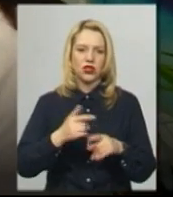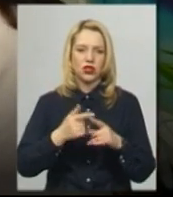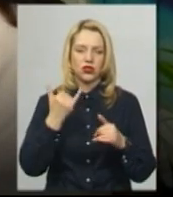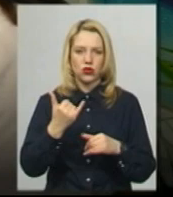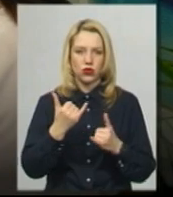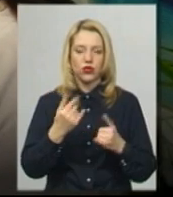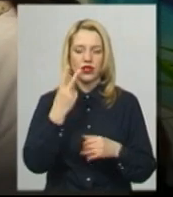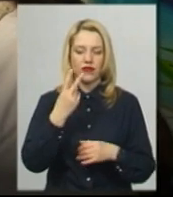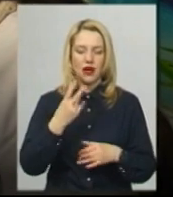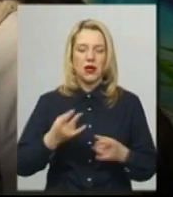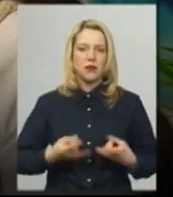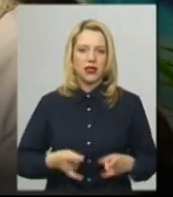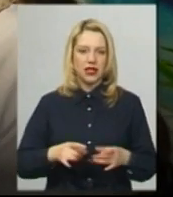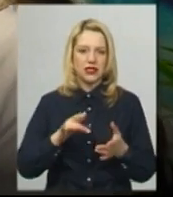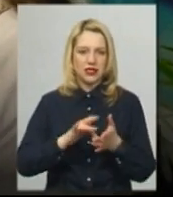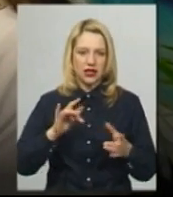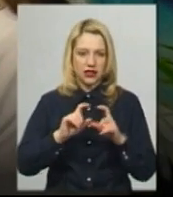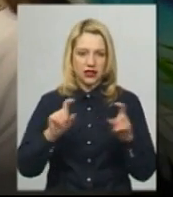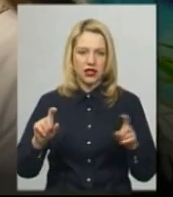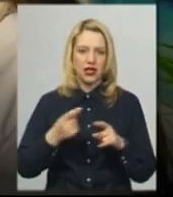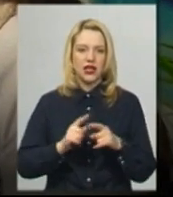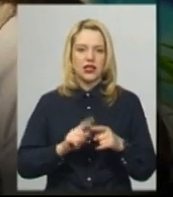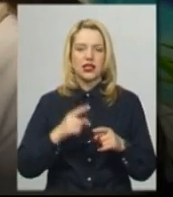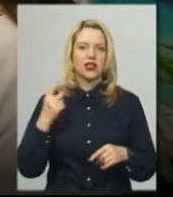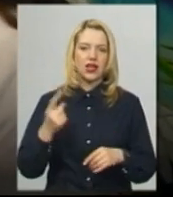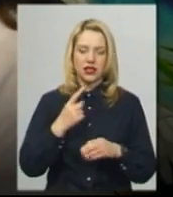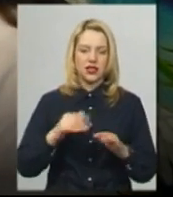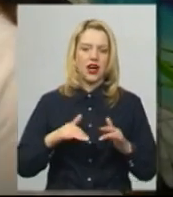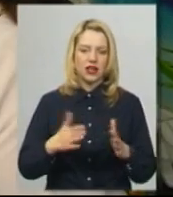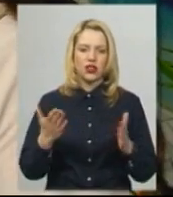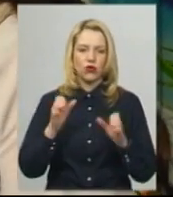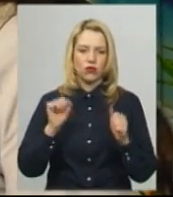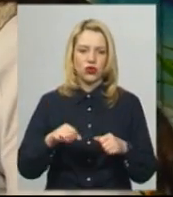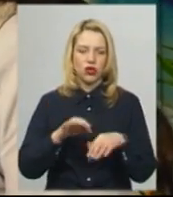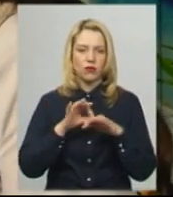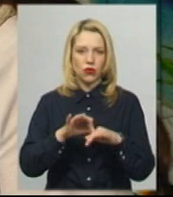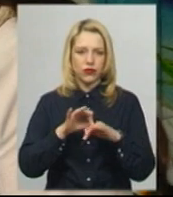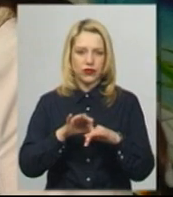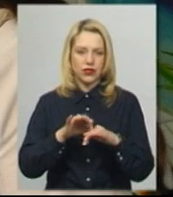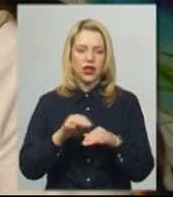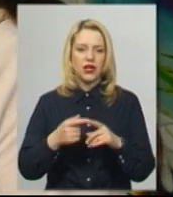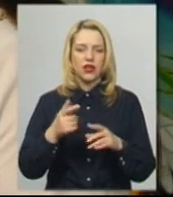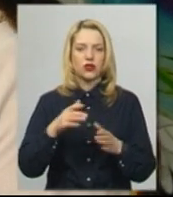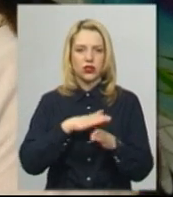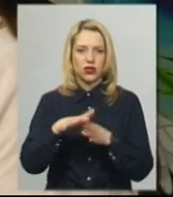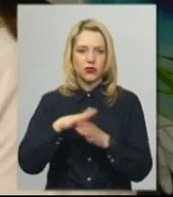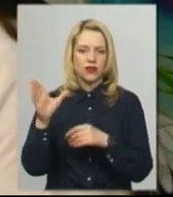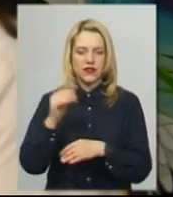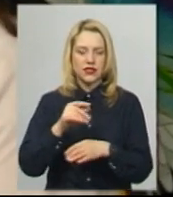перинатальних центри, адже в умовах карантину – це єдина акція, яку можемо провести в оффлайні, витримуючися подібних санітарних норм.